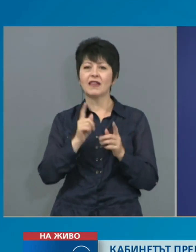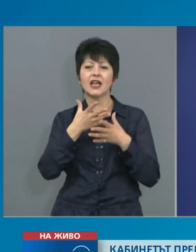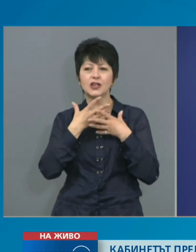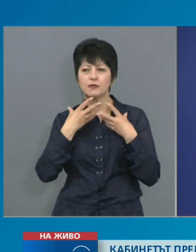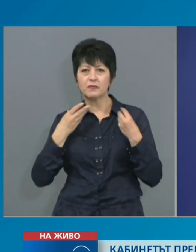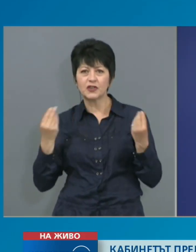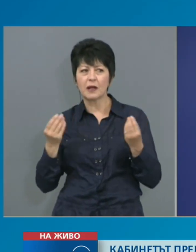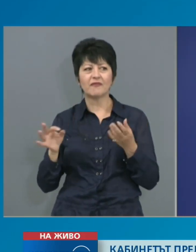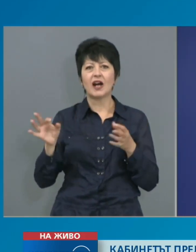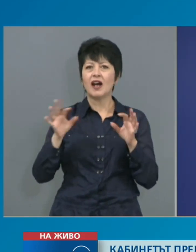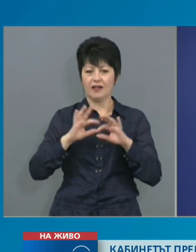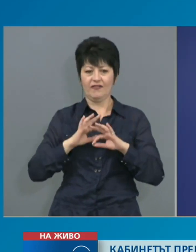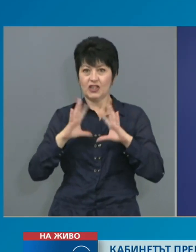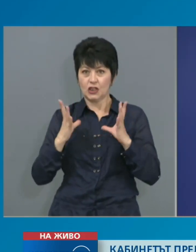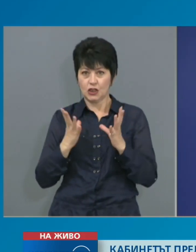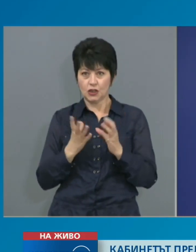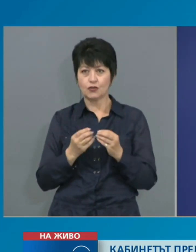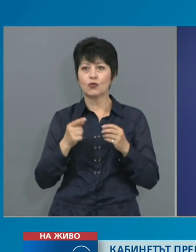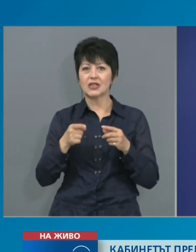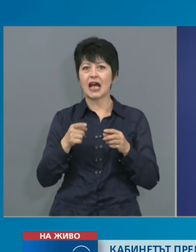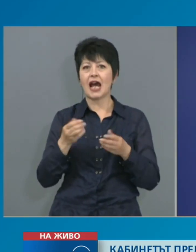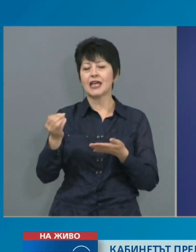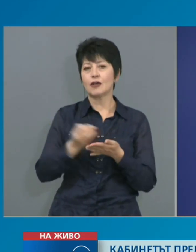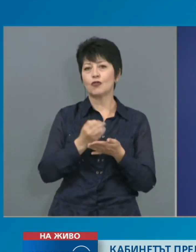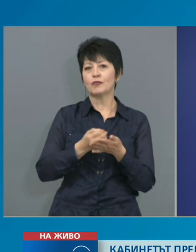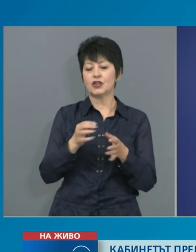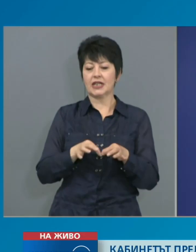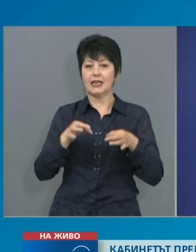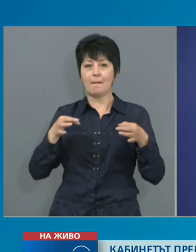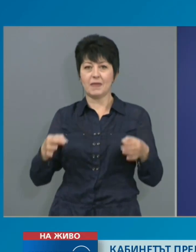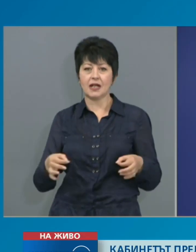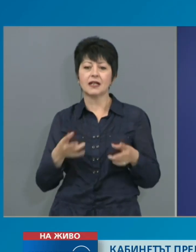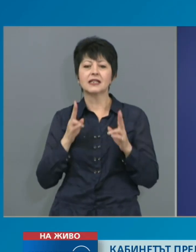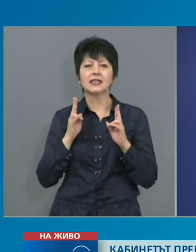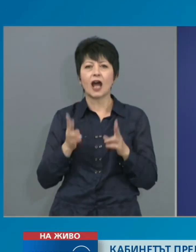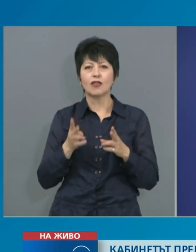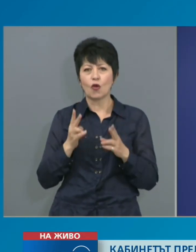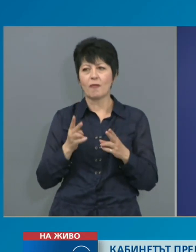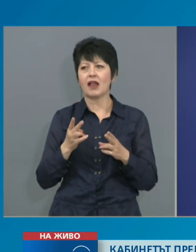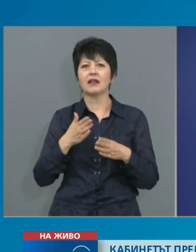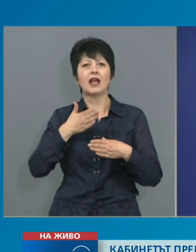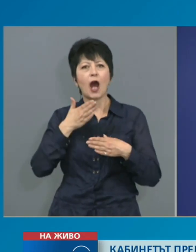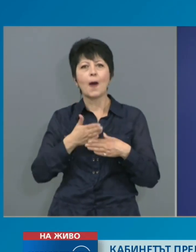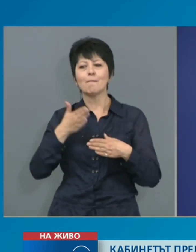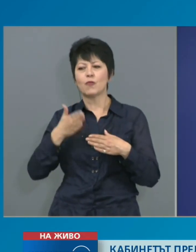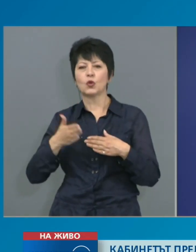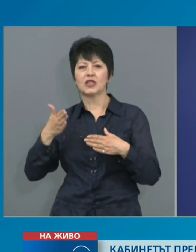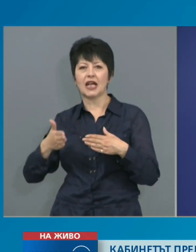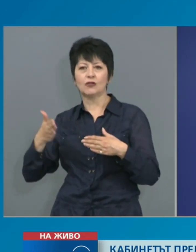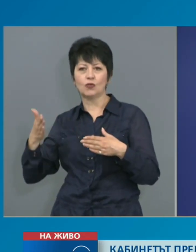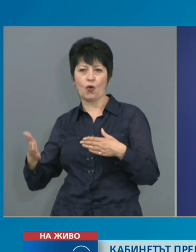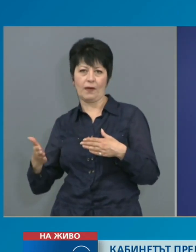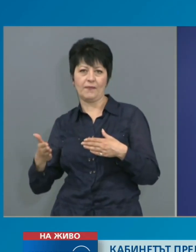економически мерки, които ще бъдат приемани с нормалната законодателна процедура, по-нормативната